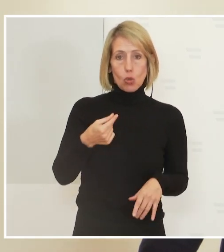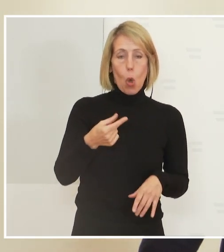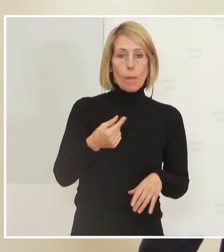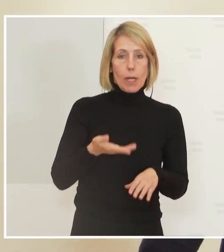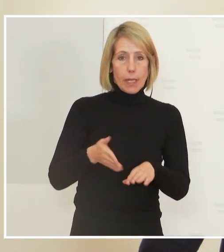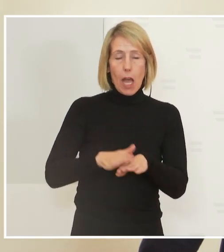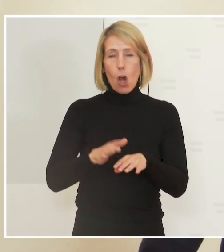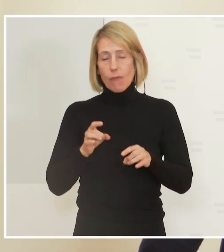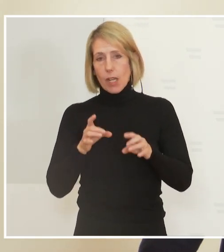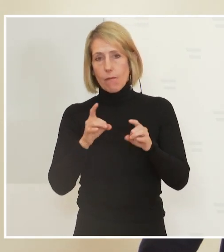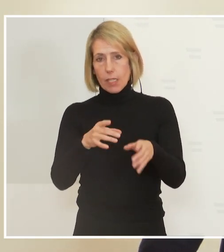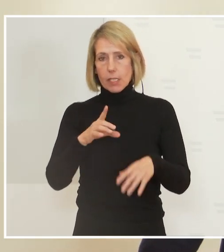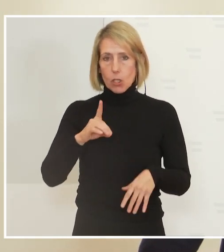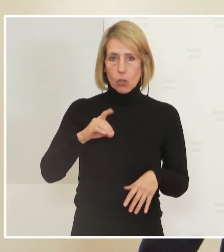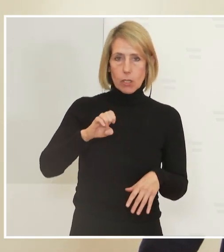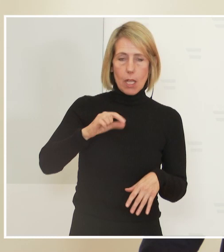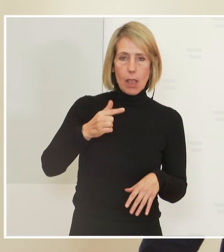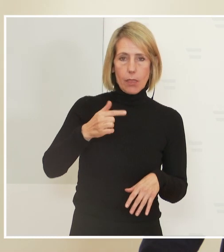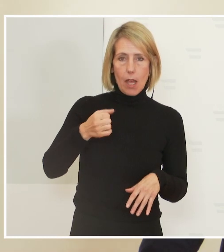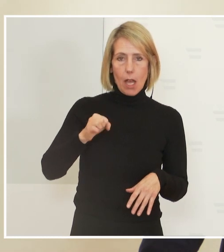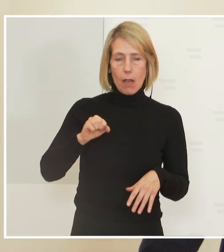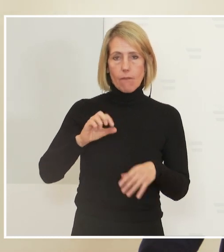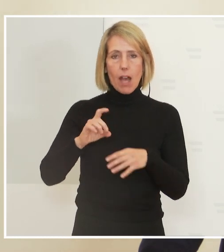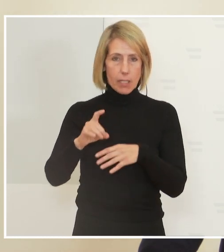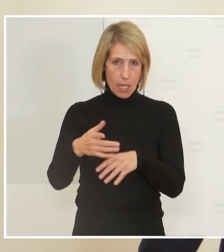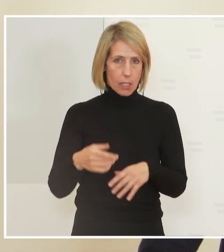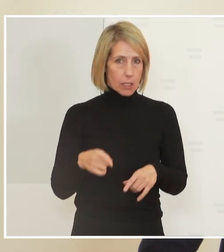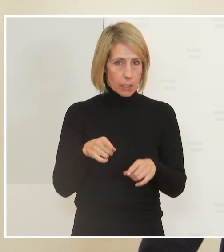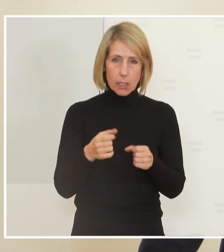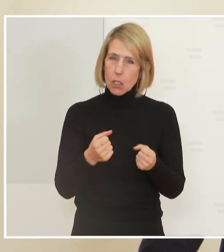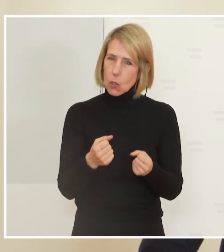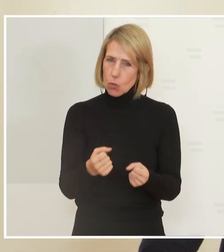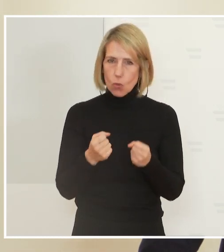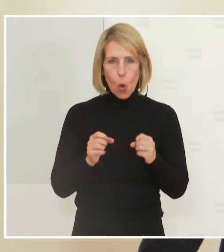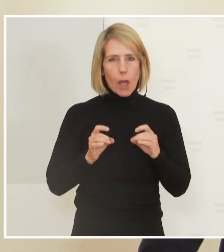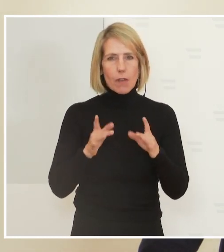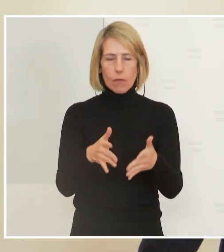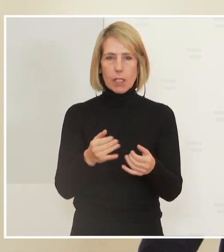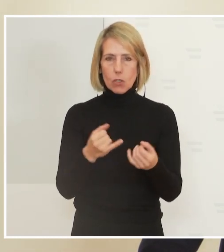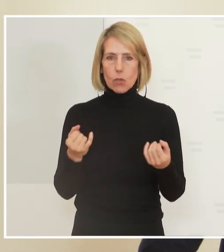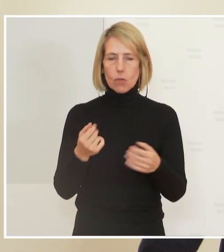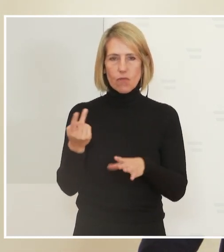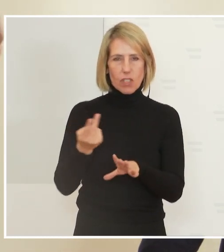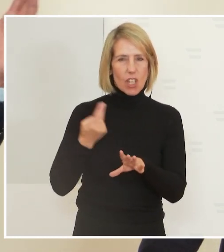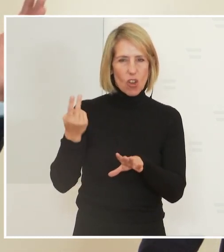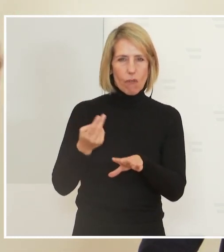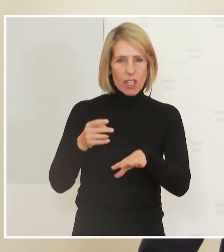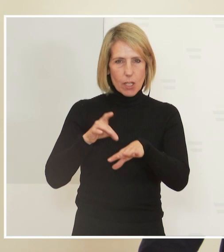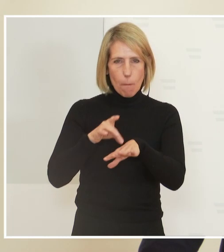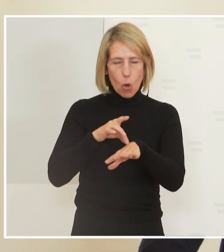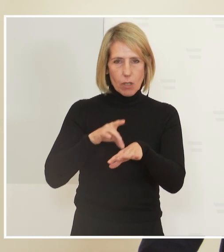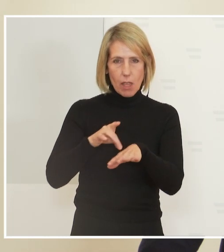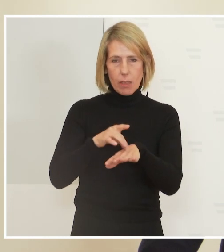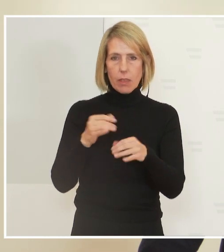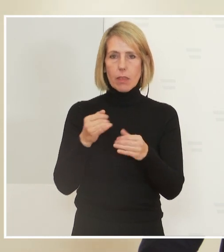infektiöse Delta-Variante, die ja so infektiös ist wie Windpocken, die deswegen Windpocken heißen, weil sie über den Wind,